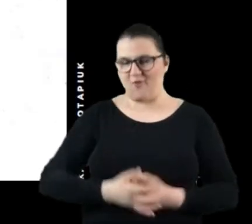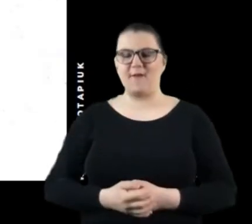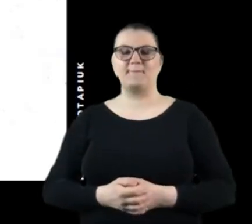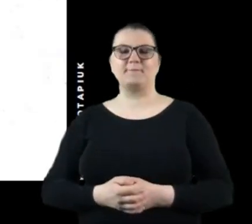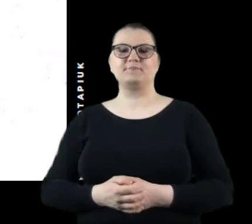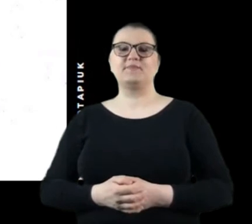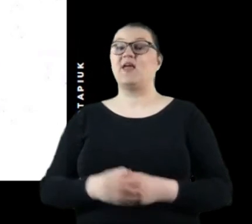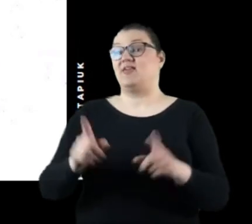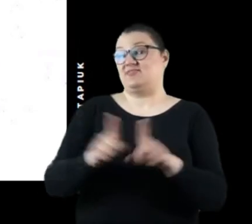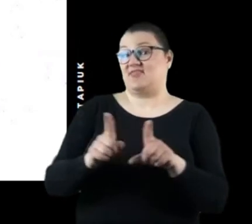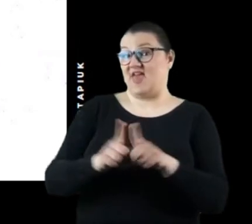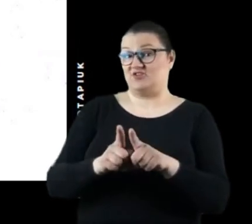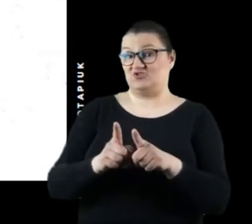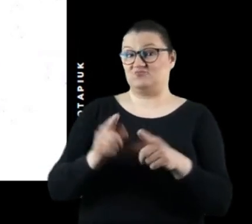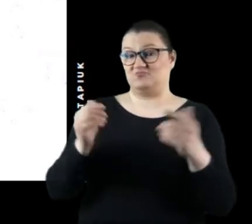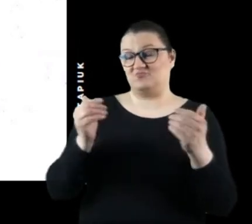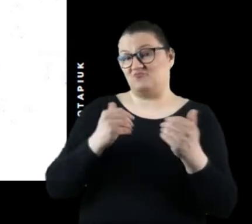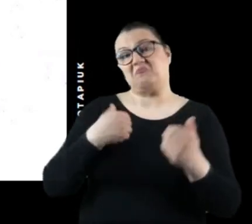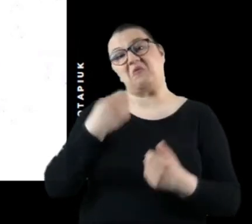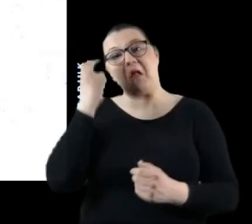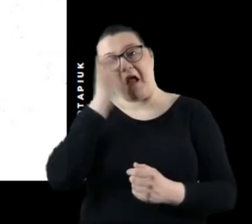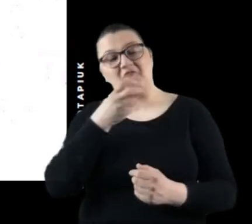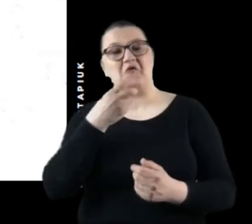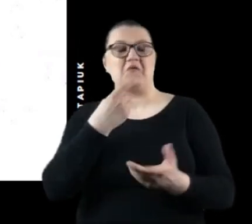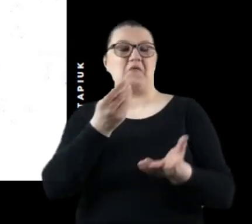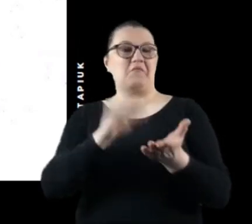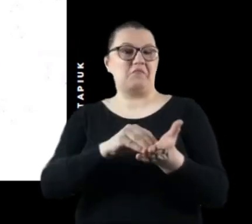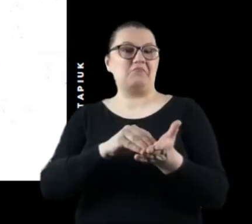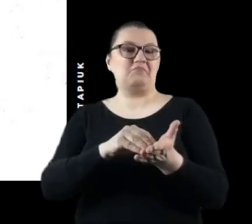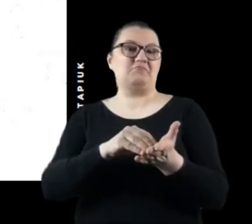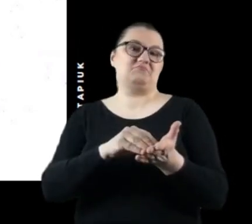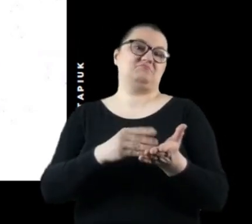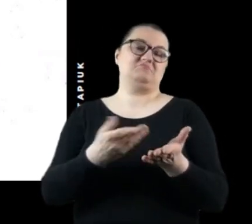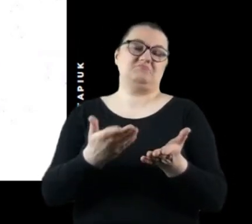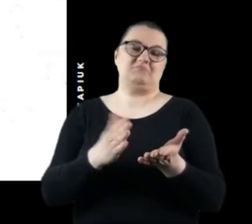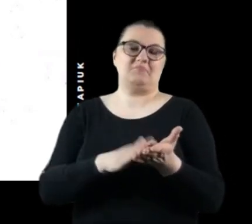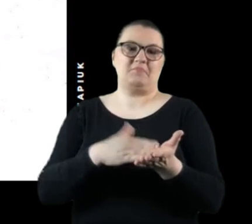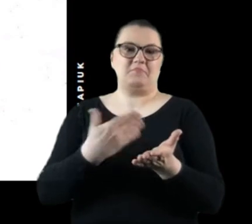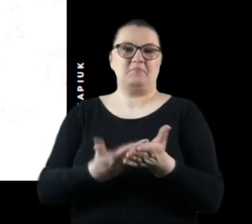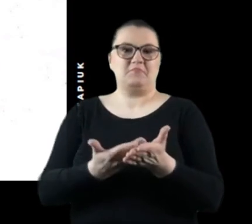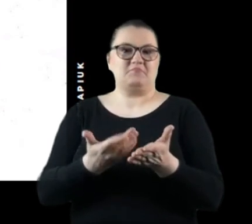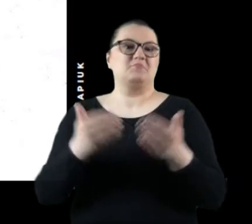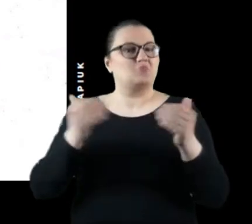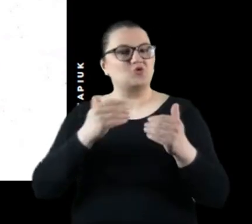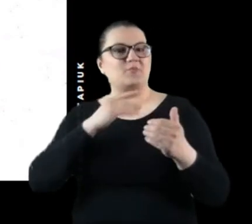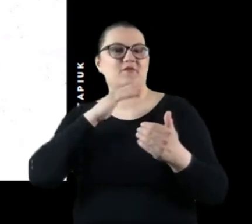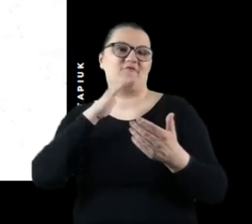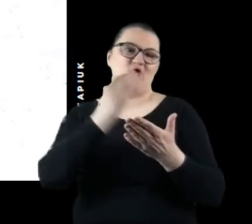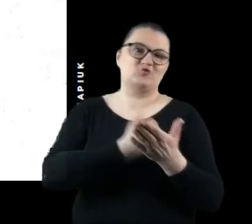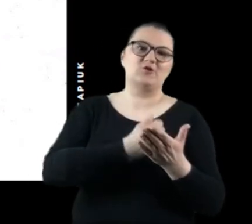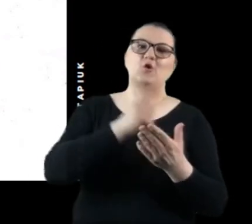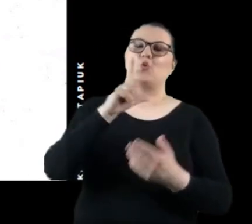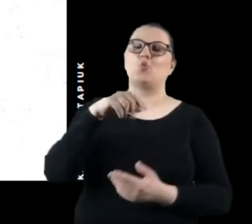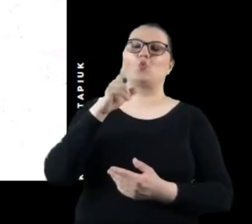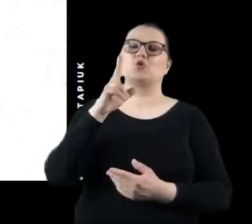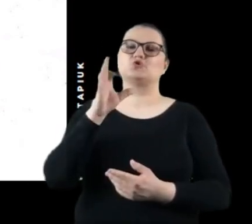Ale też taka ciekawostka, że możemy też na przykład pójść w luksografię.